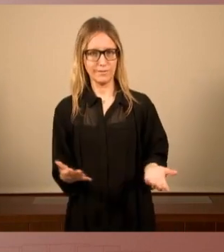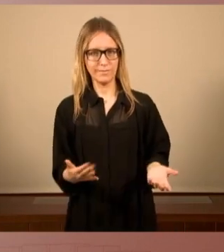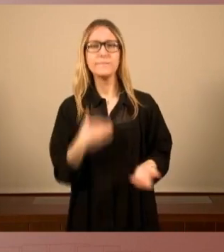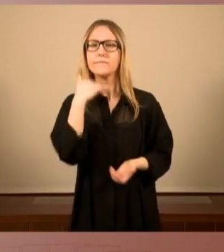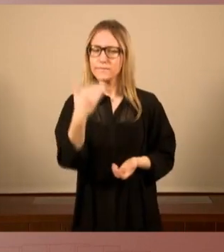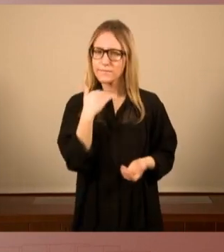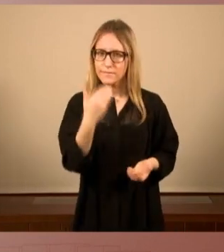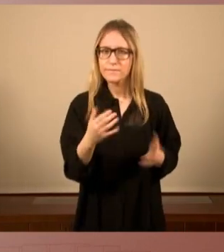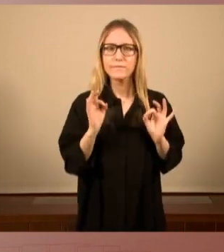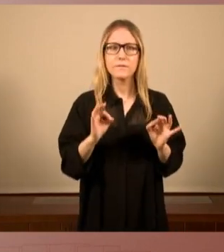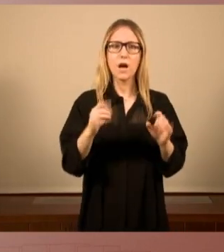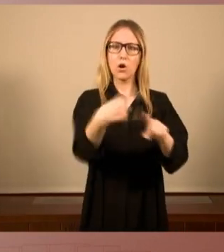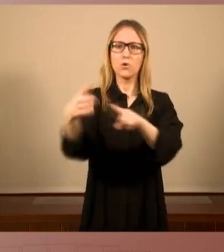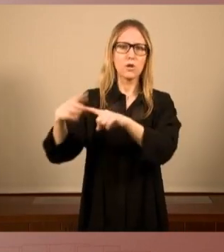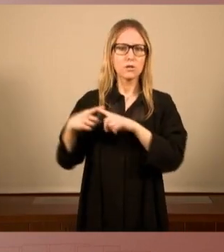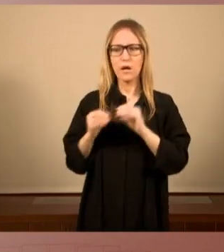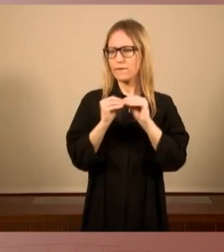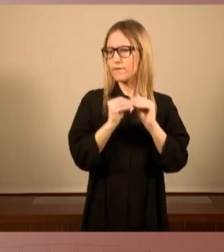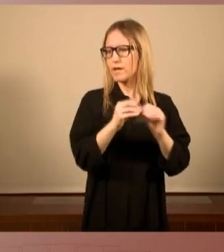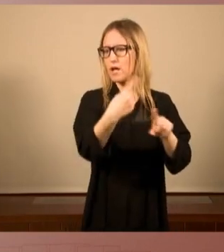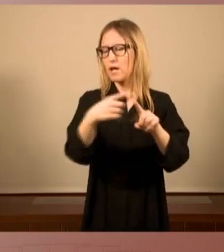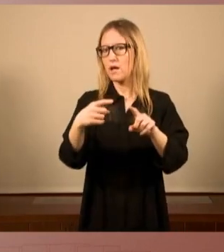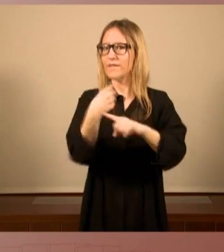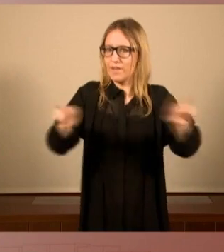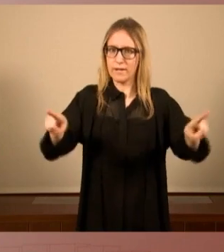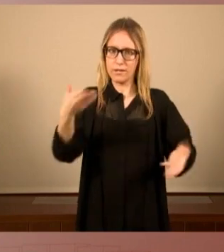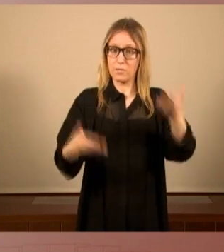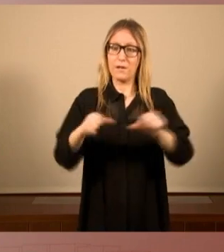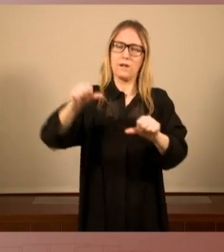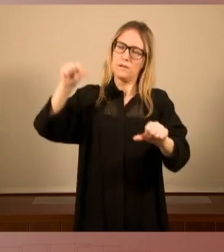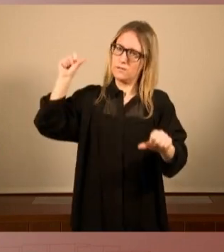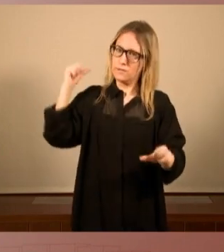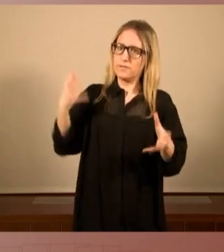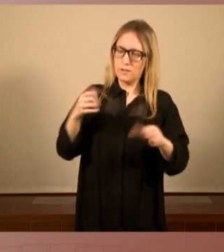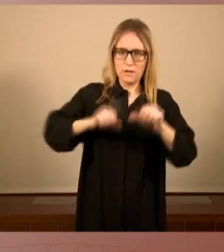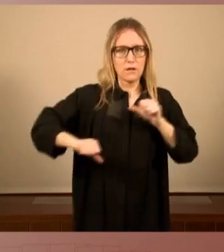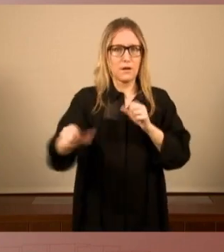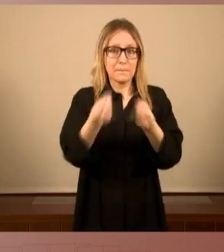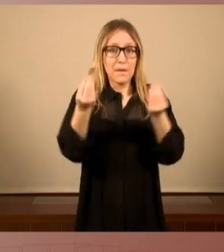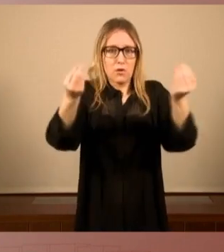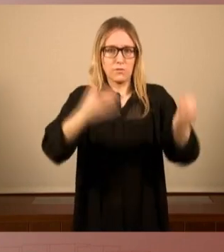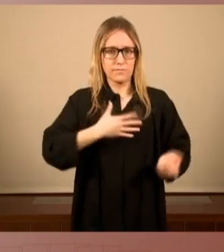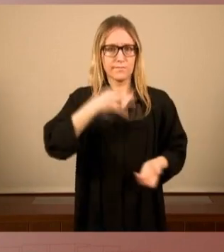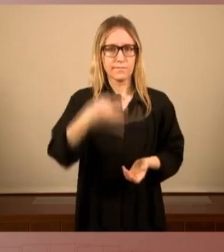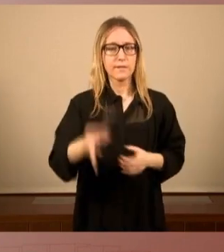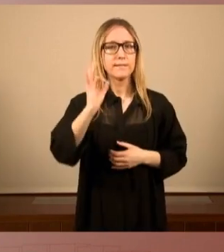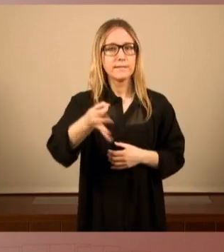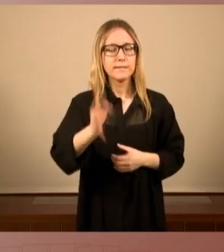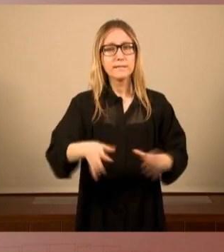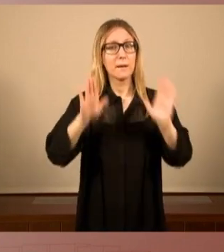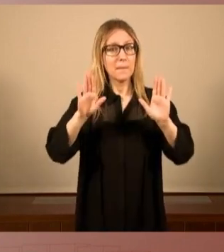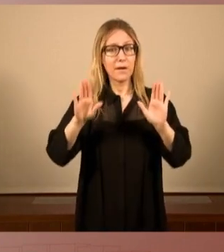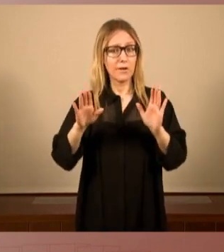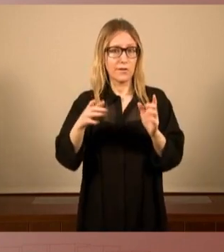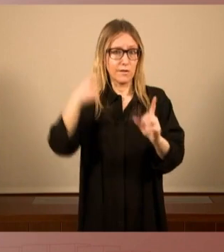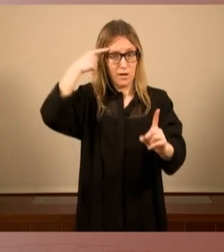es poden fer d'una manera molt diferent en com s'han fet fins ara i després de tot el que hem vingut